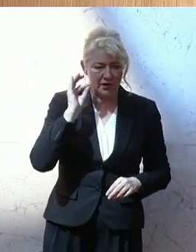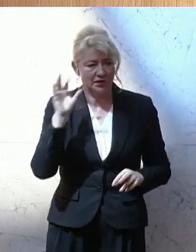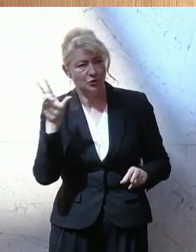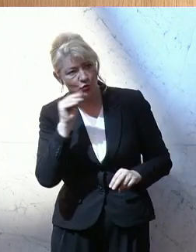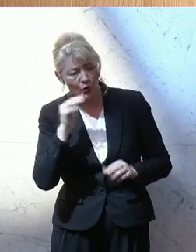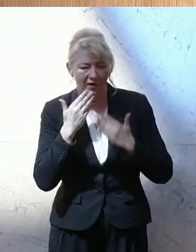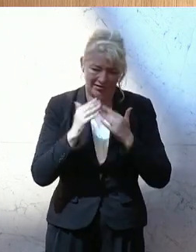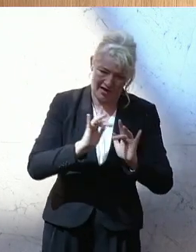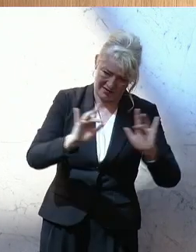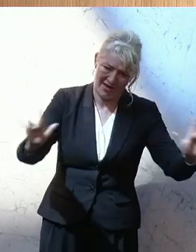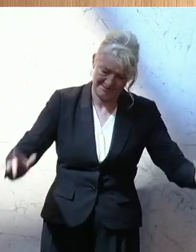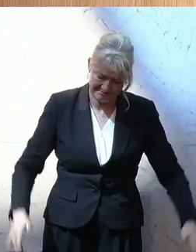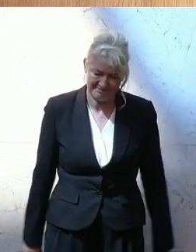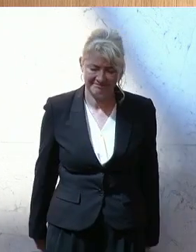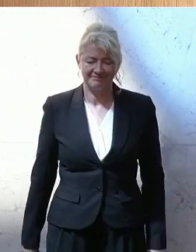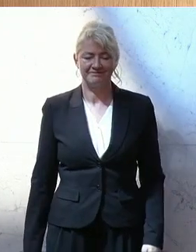Schüler.